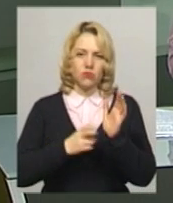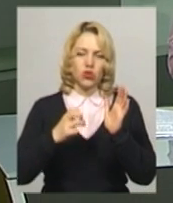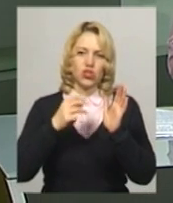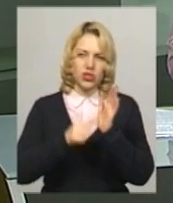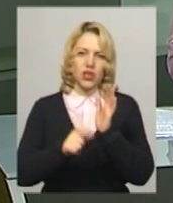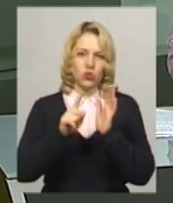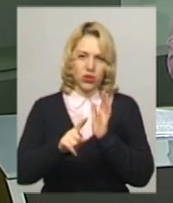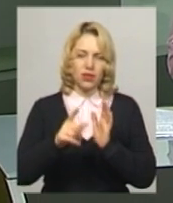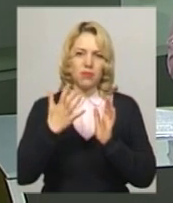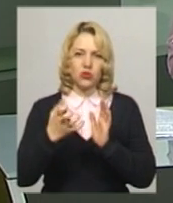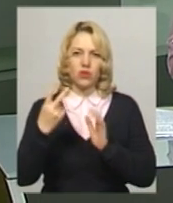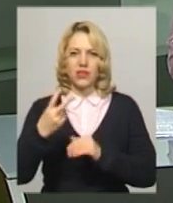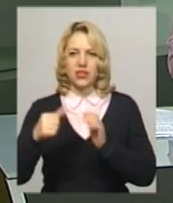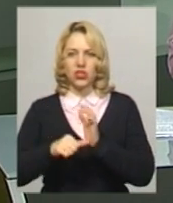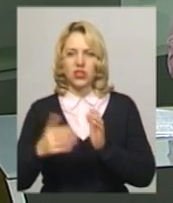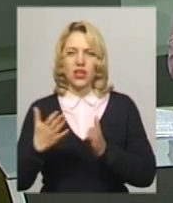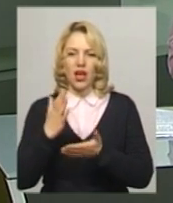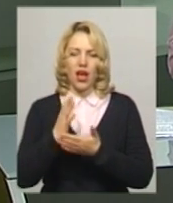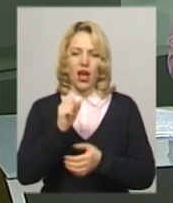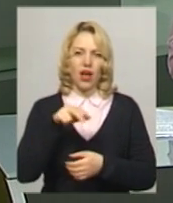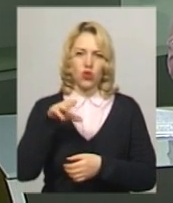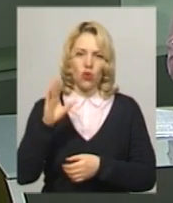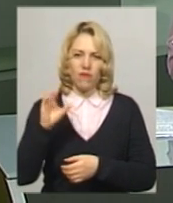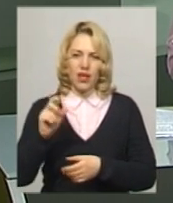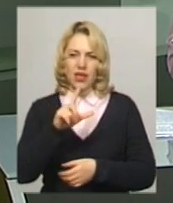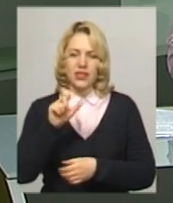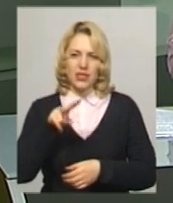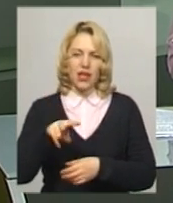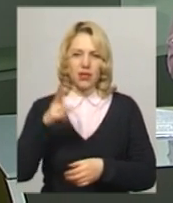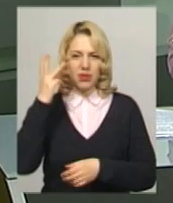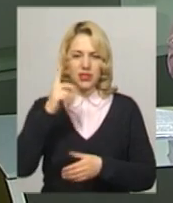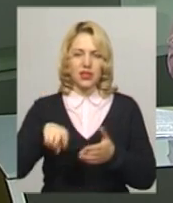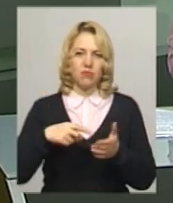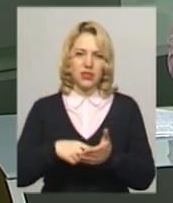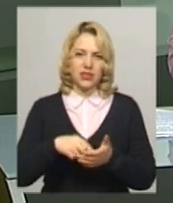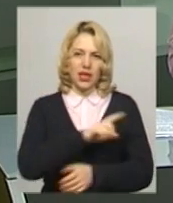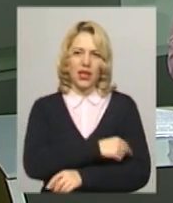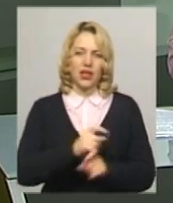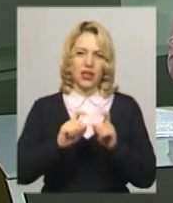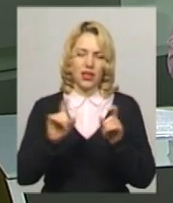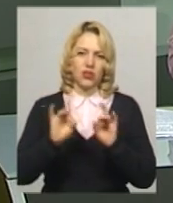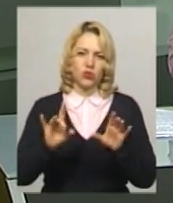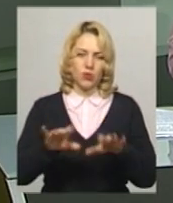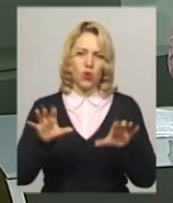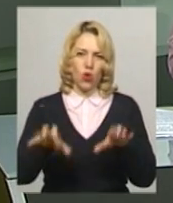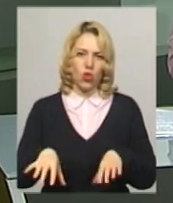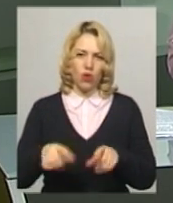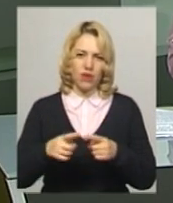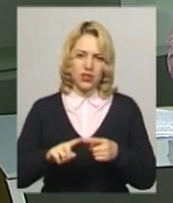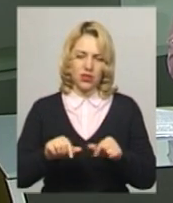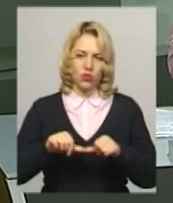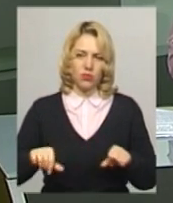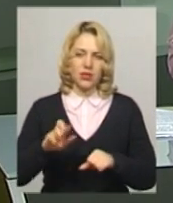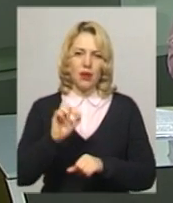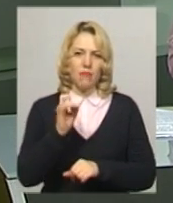-526, що знаходиться у актовій залі Хмельницької міської лікарні, розповідає голова дільничної виборчої комісії Катерина Баранова.